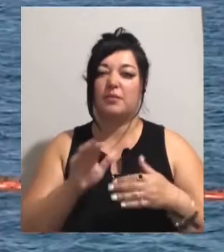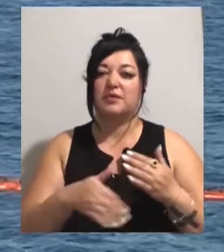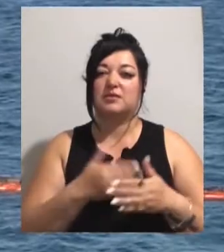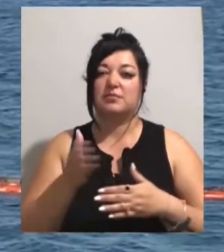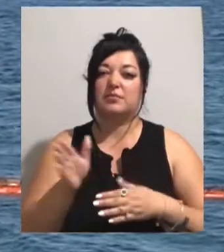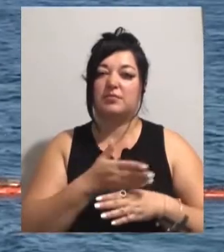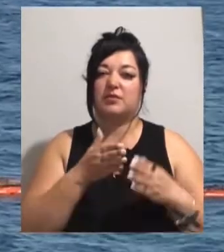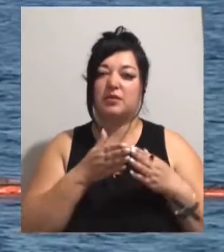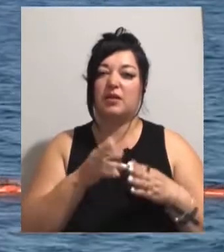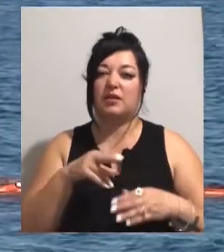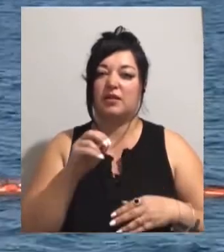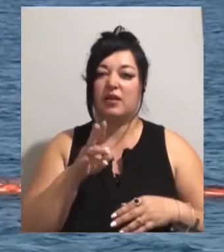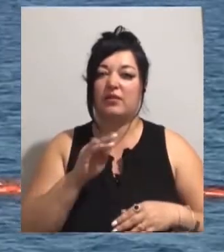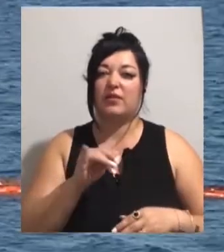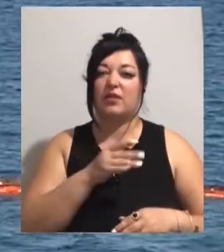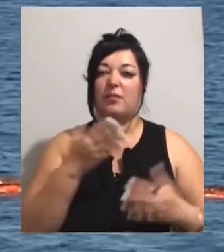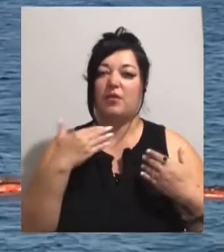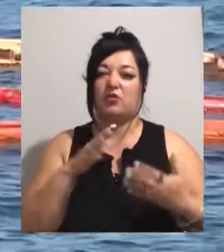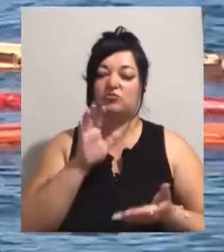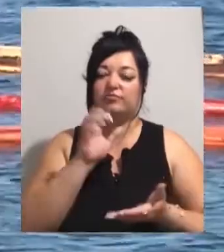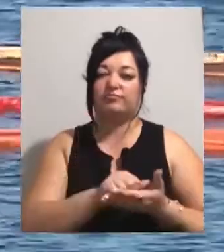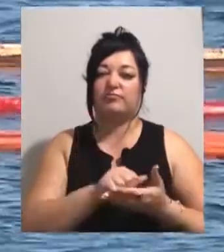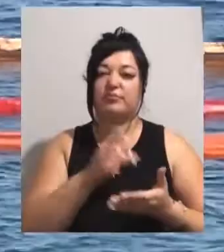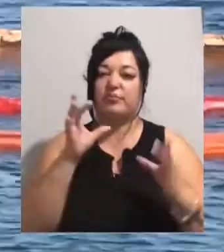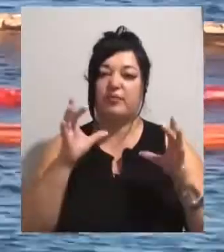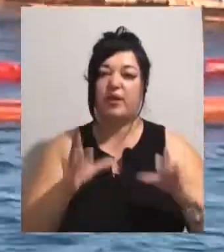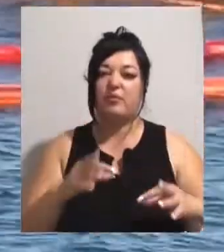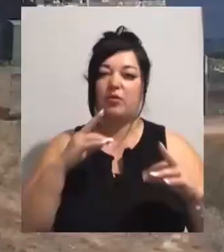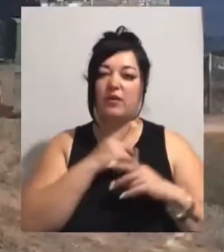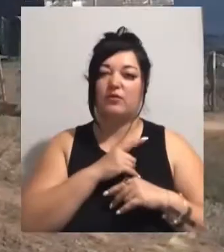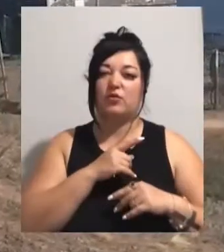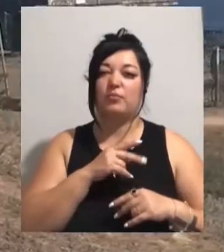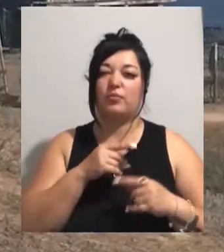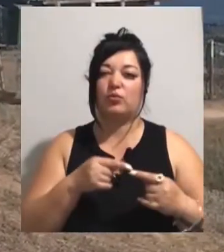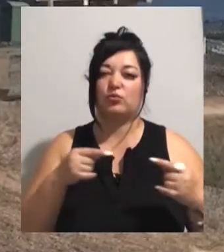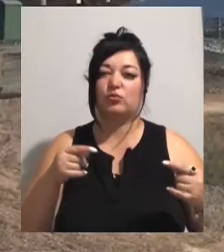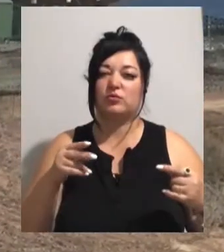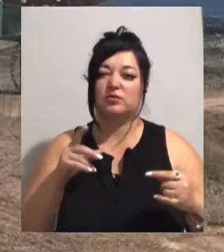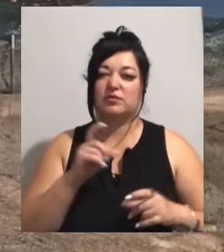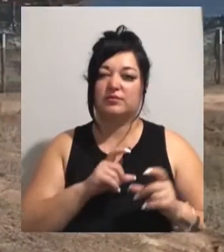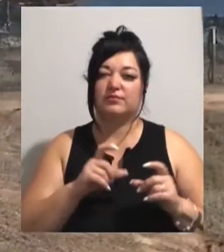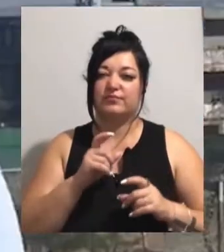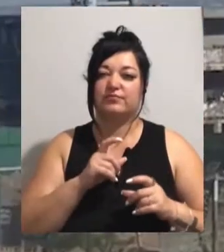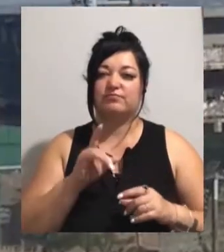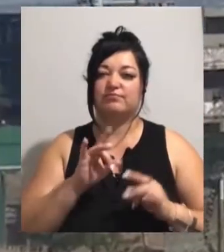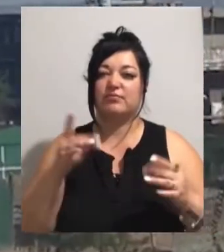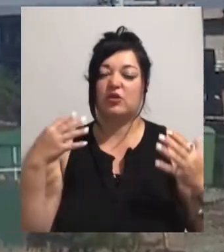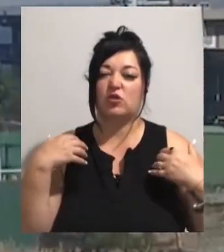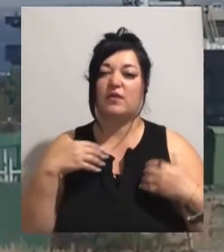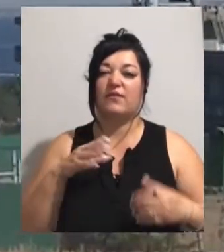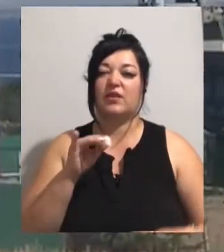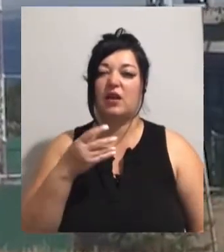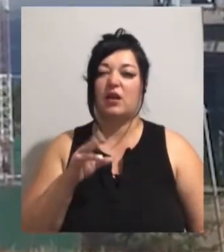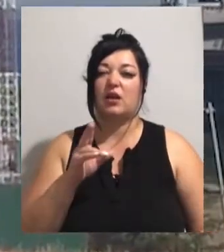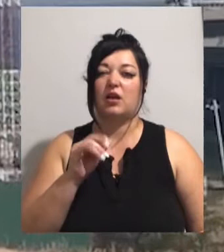Одеси на пляжі зафіксували пляму нафтопродуктів, розповів начальник Держекоінспекції Одещини Віталій Караулов. Сказав,